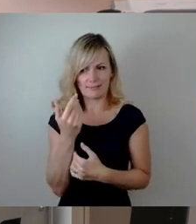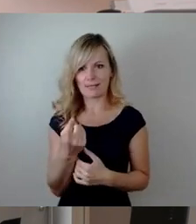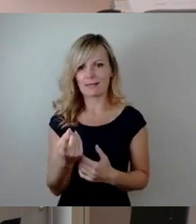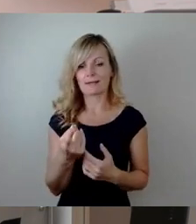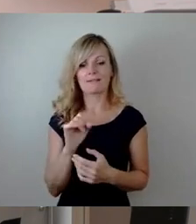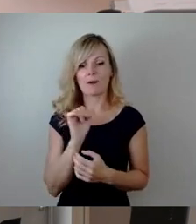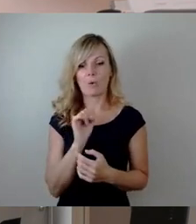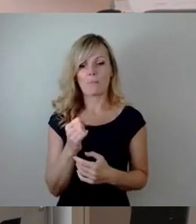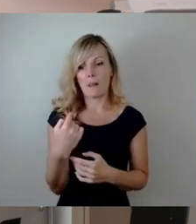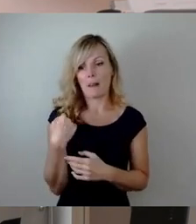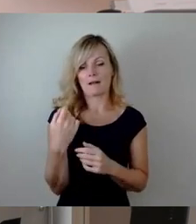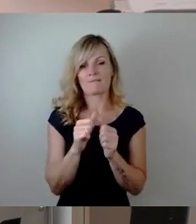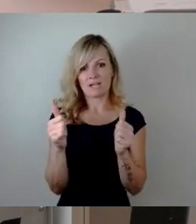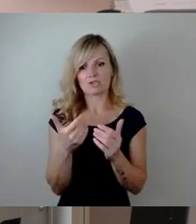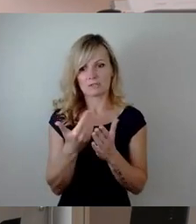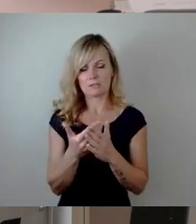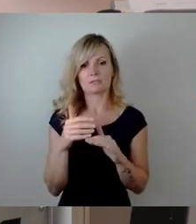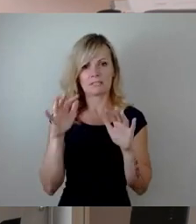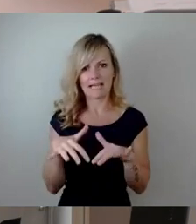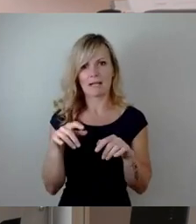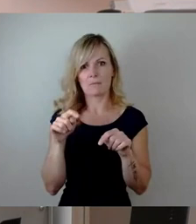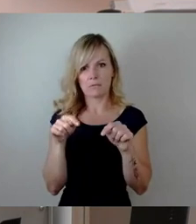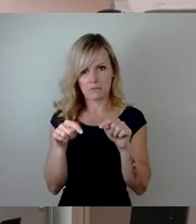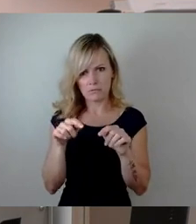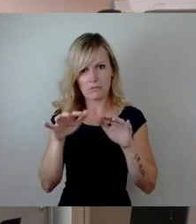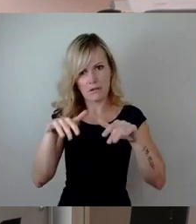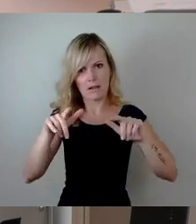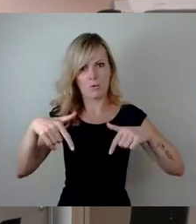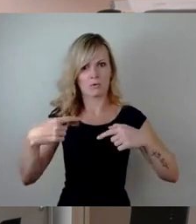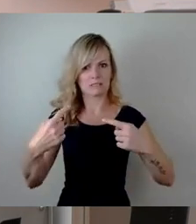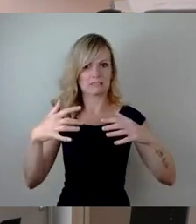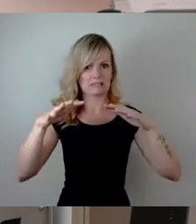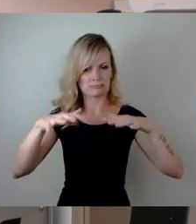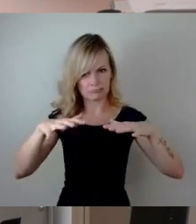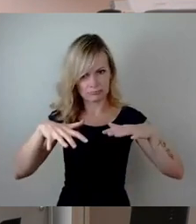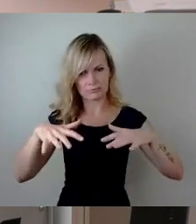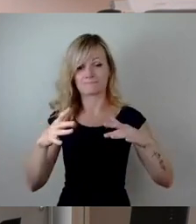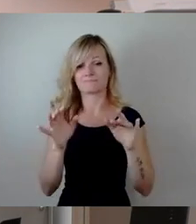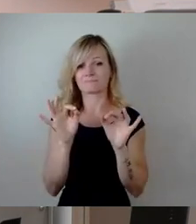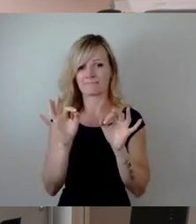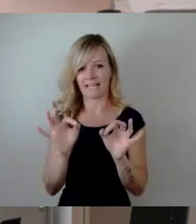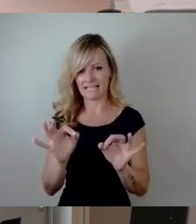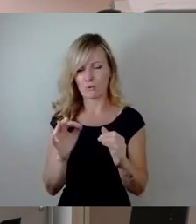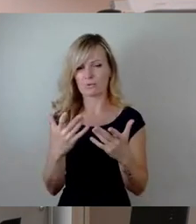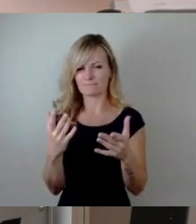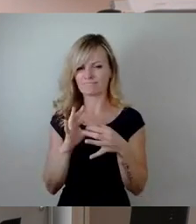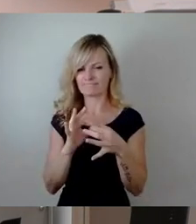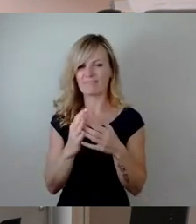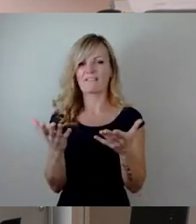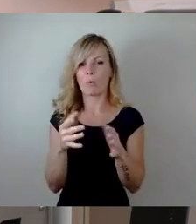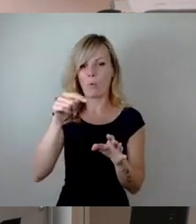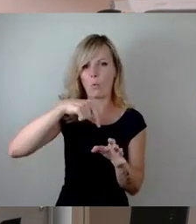und es maßgeblich darauf ankommt, an welcher Stelle er im Einzugsgebiet fällt.